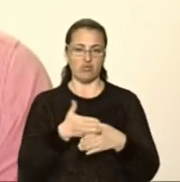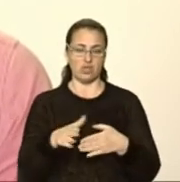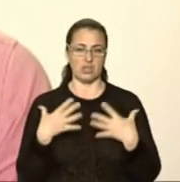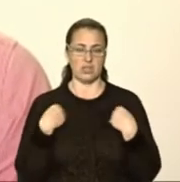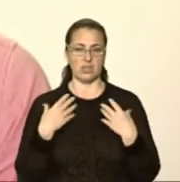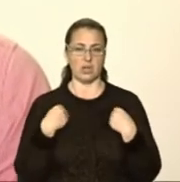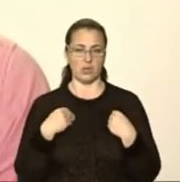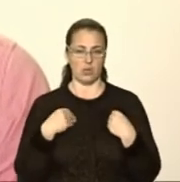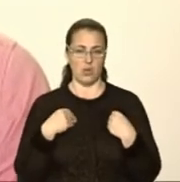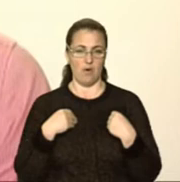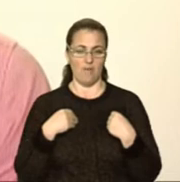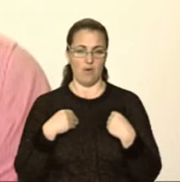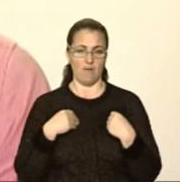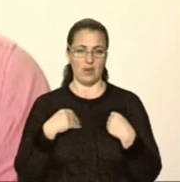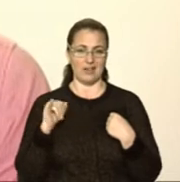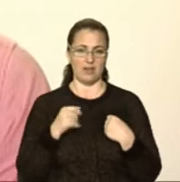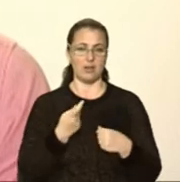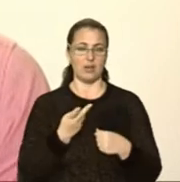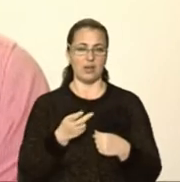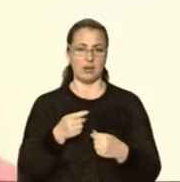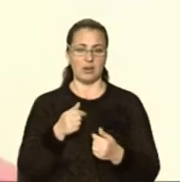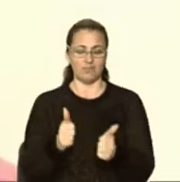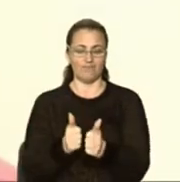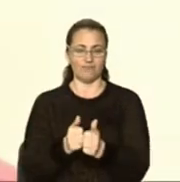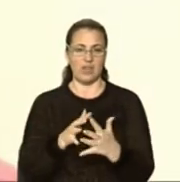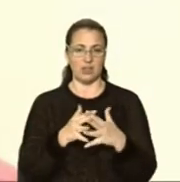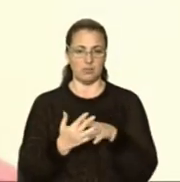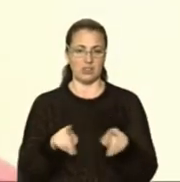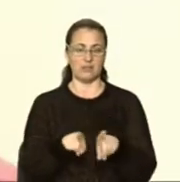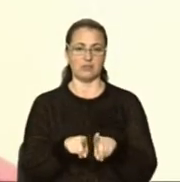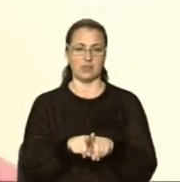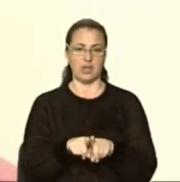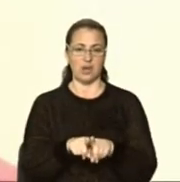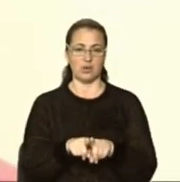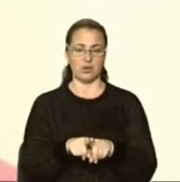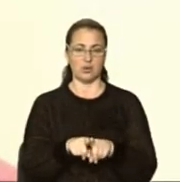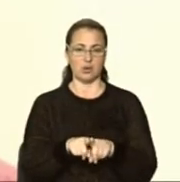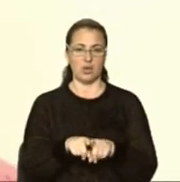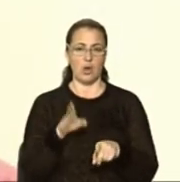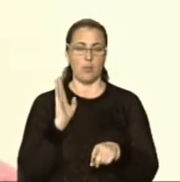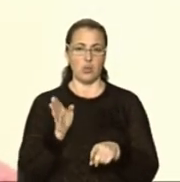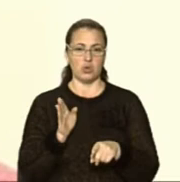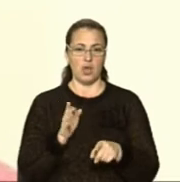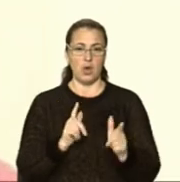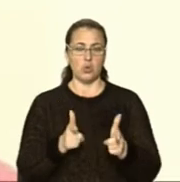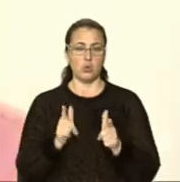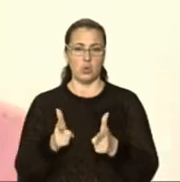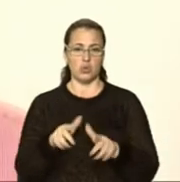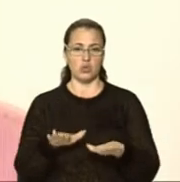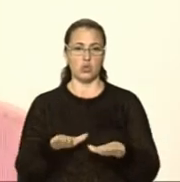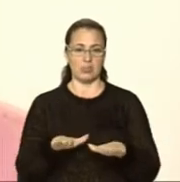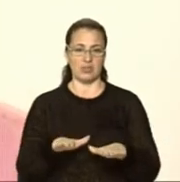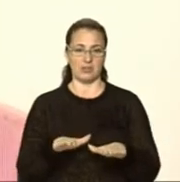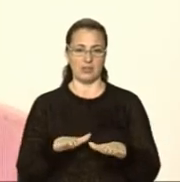і декілька навколишніх сіл. Також буде озгоджено місця,